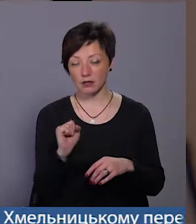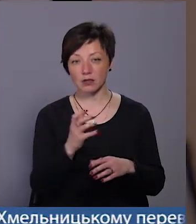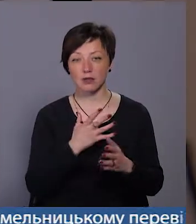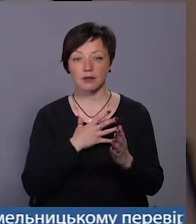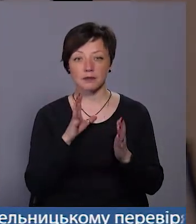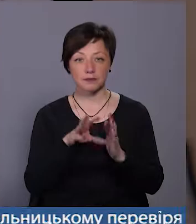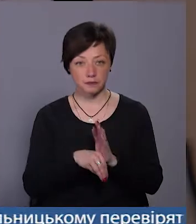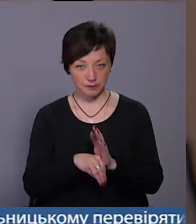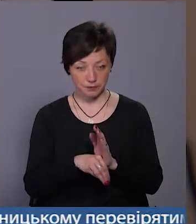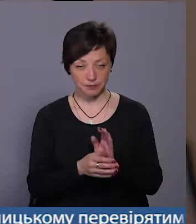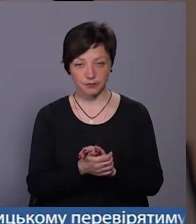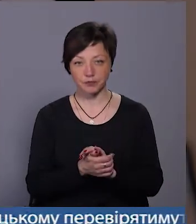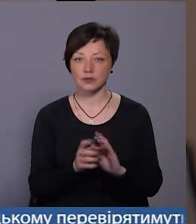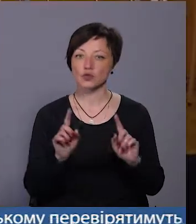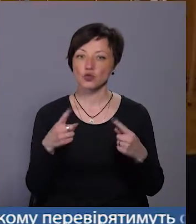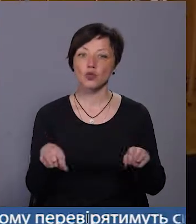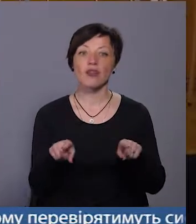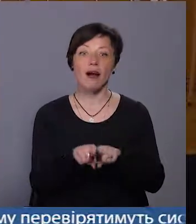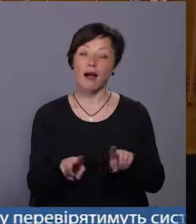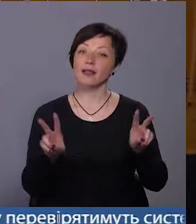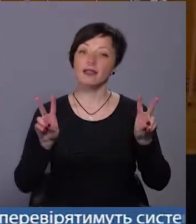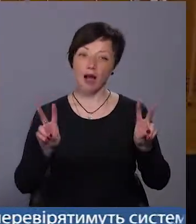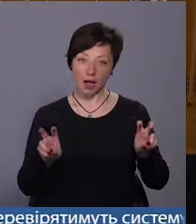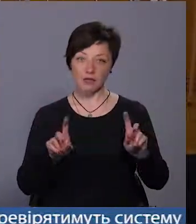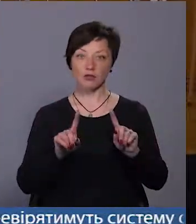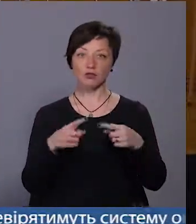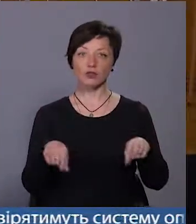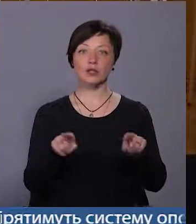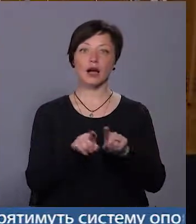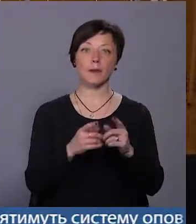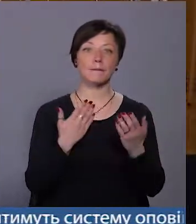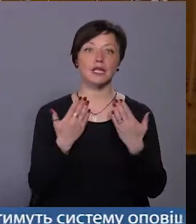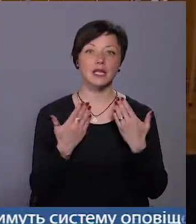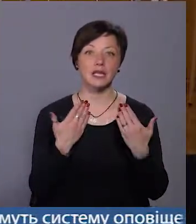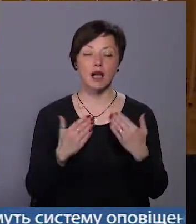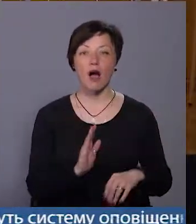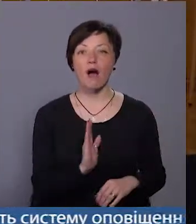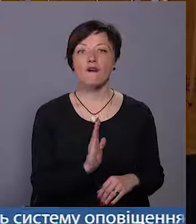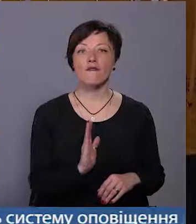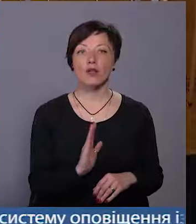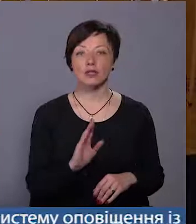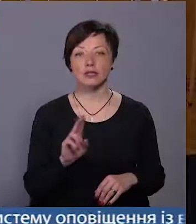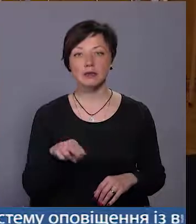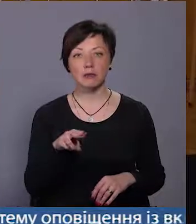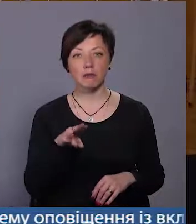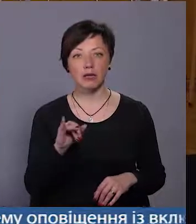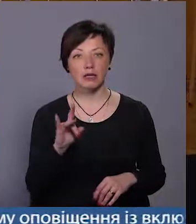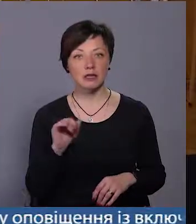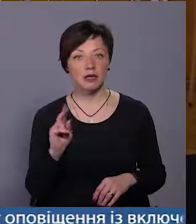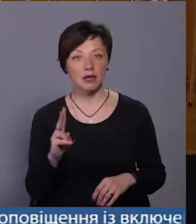у засвіти. Чому саме така назва і чому саме такий підхід? Володимир Дмитрик дуже